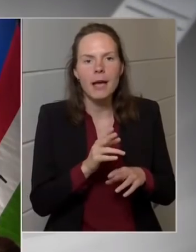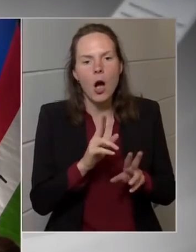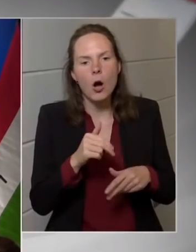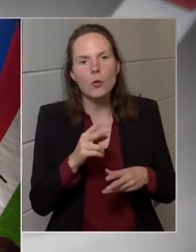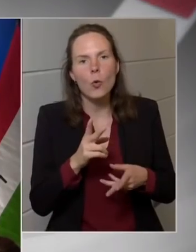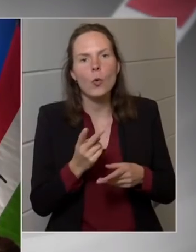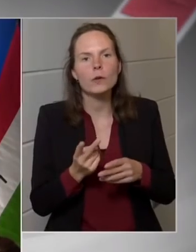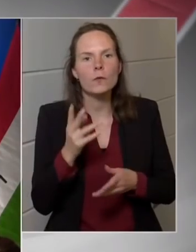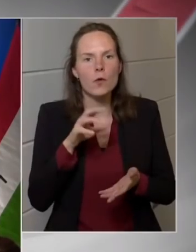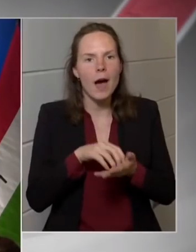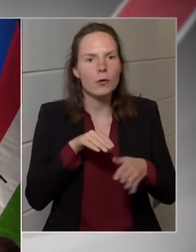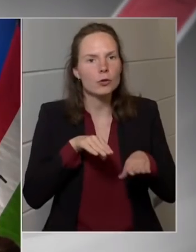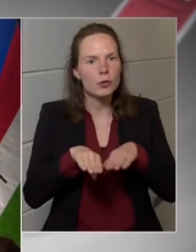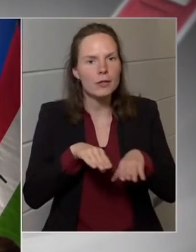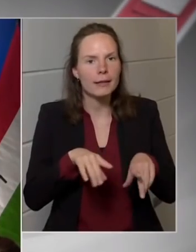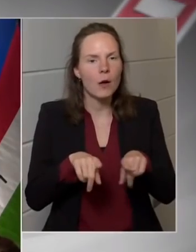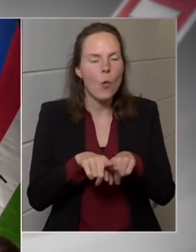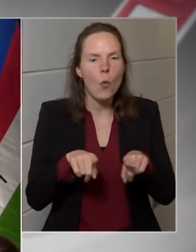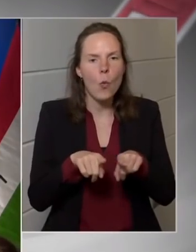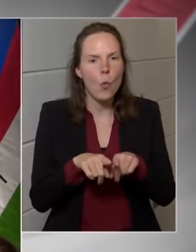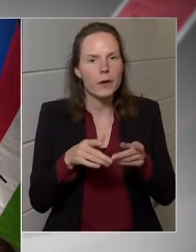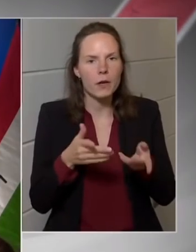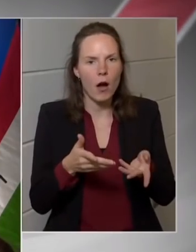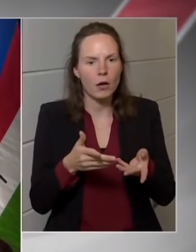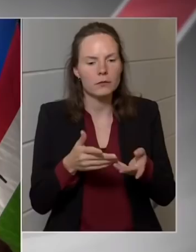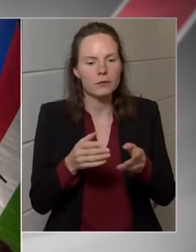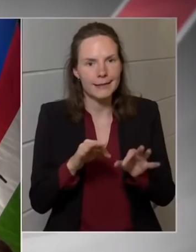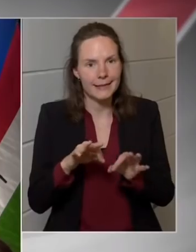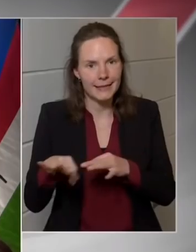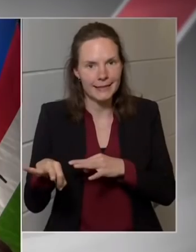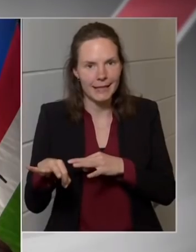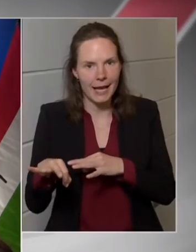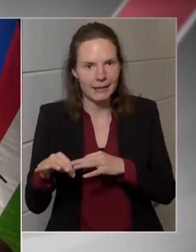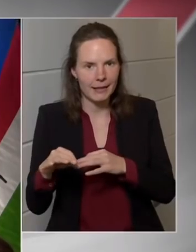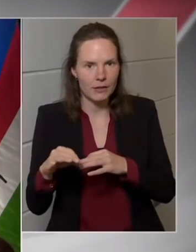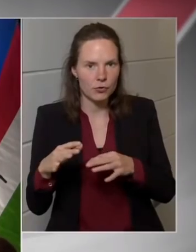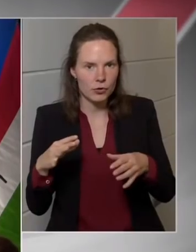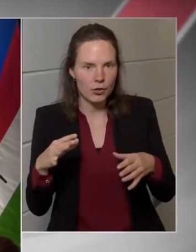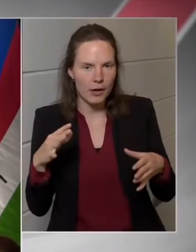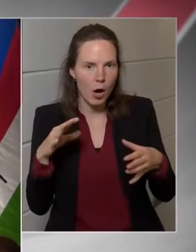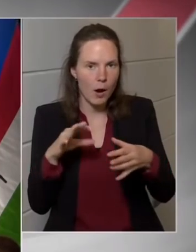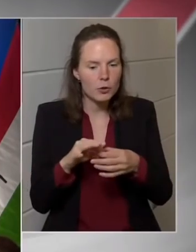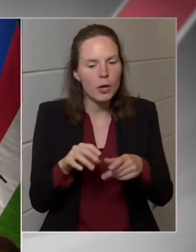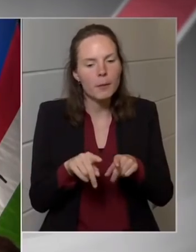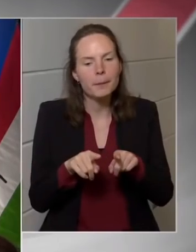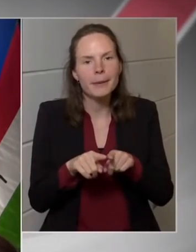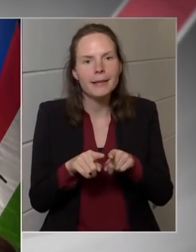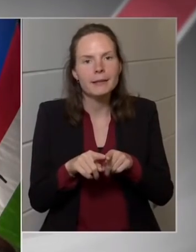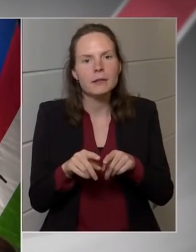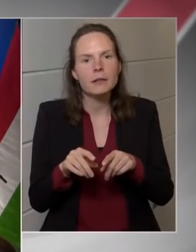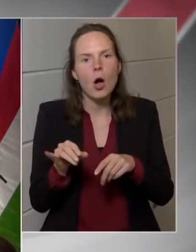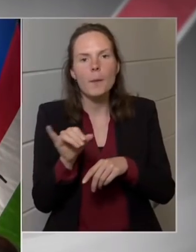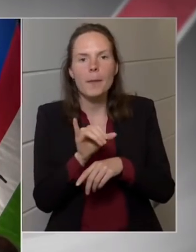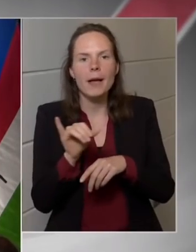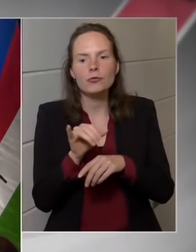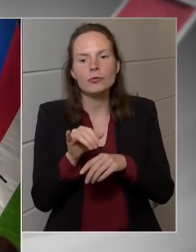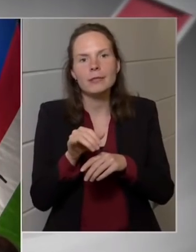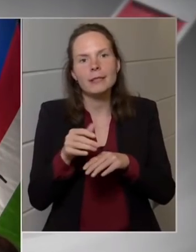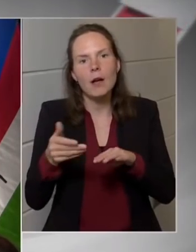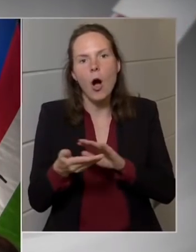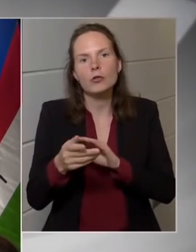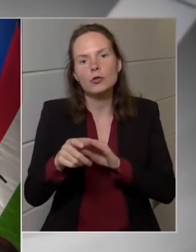főváros közlekedését egy olyan alapjaiban érintő intézkedéssel kapcsolatban, mint a Pesti Alsólagpart lezárása,